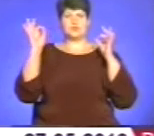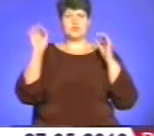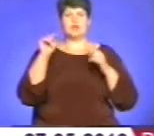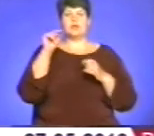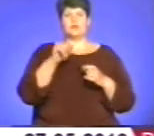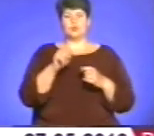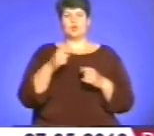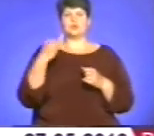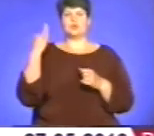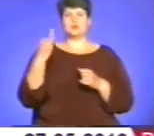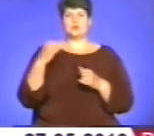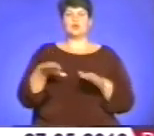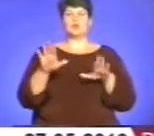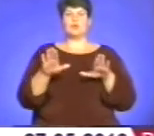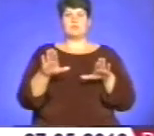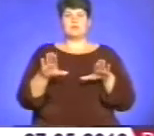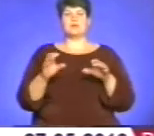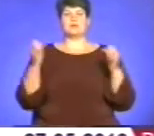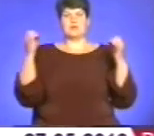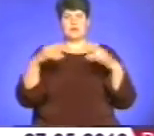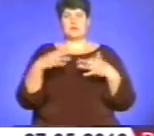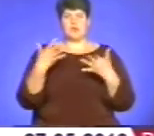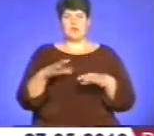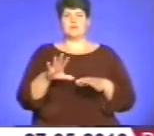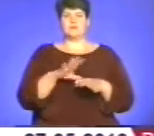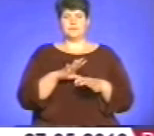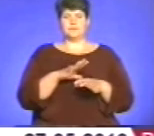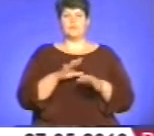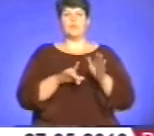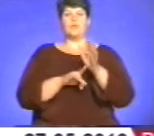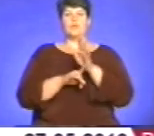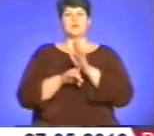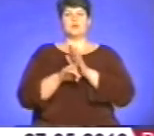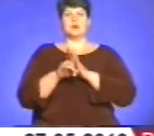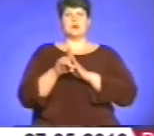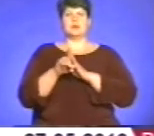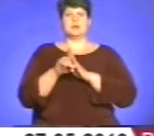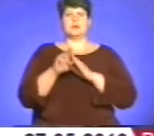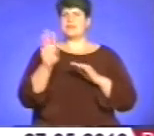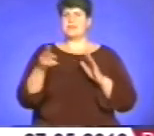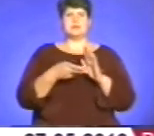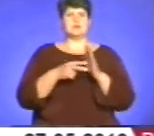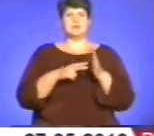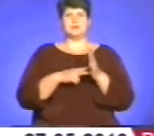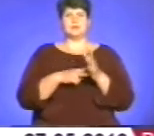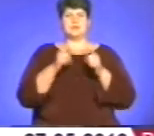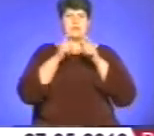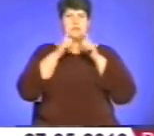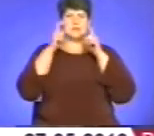там вже всі зібрання перші руху відбувалися, почалося немовільне, незаплановане скандування